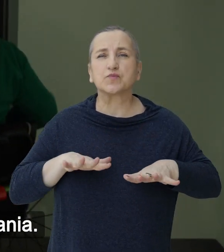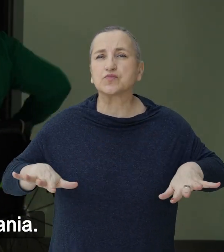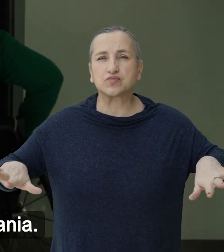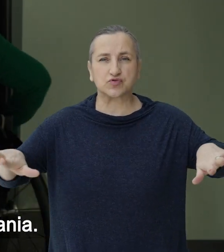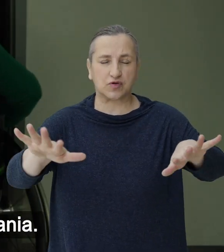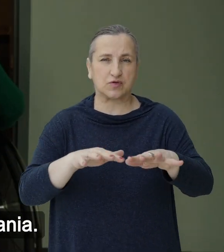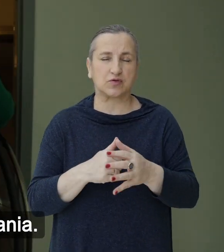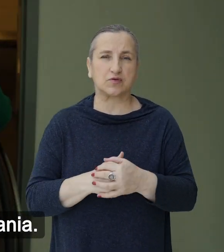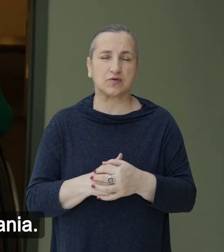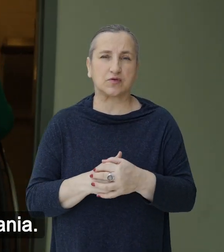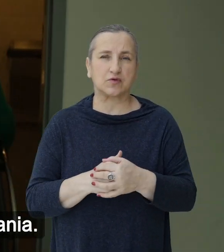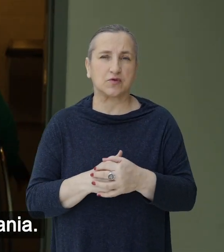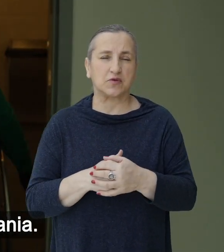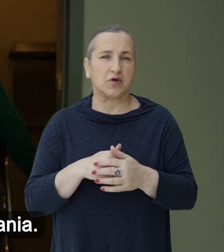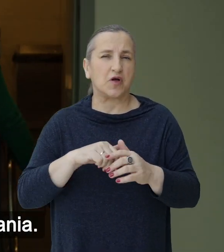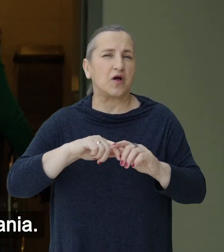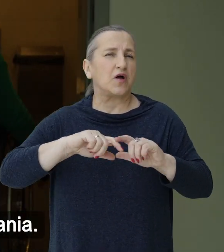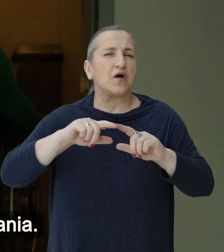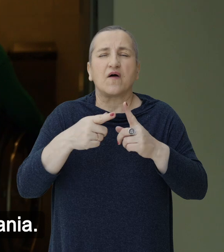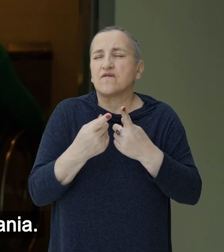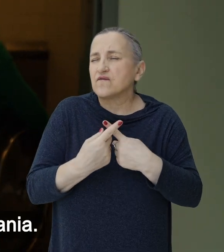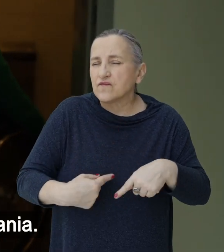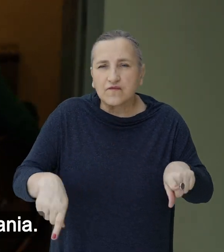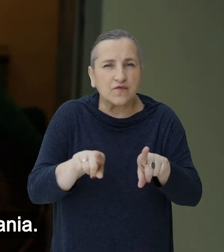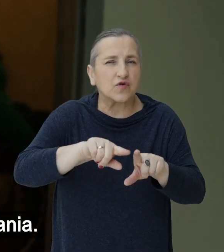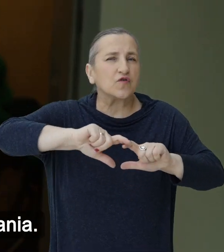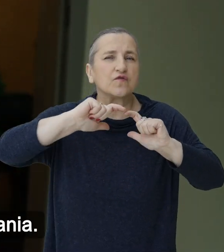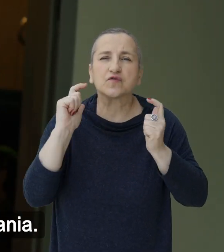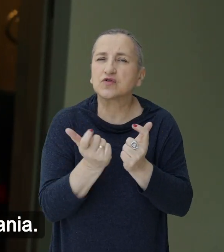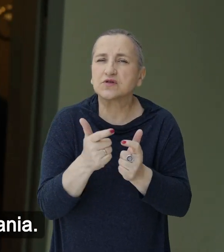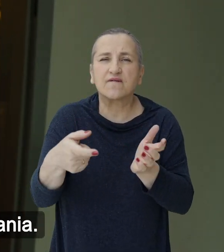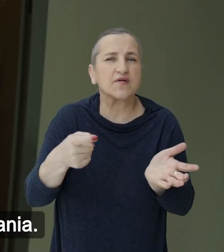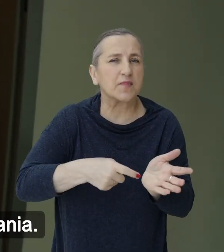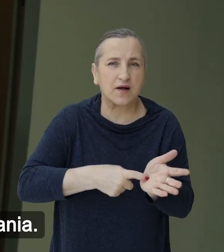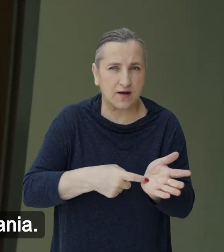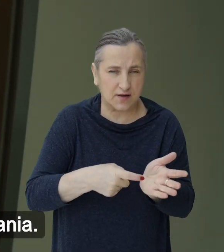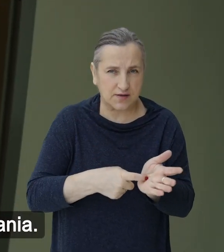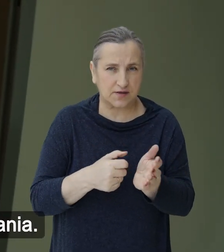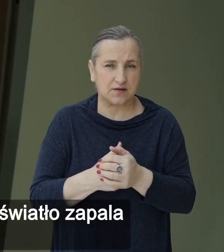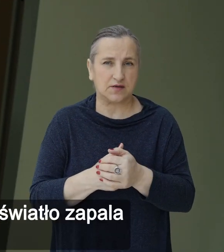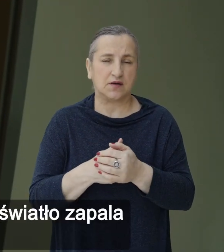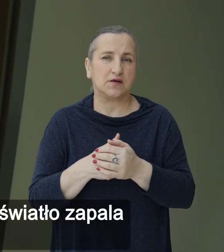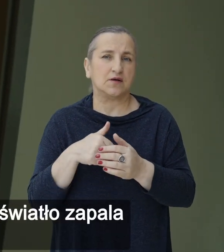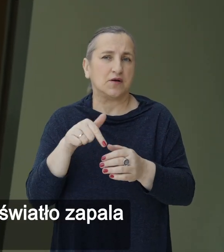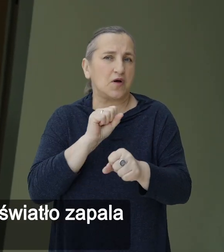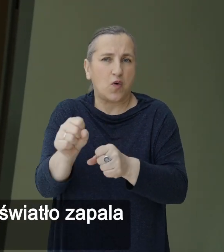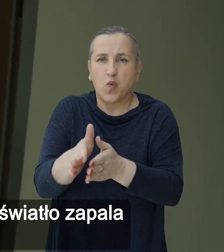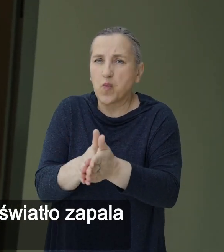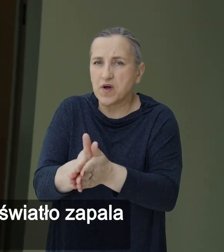Przestrzeń spełnia wszelkie wymagania. Jest